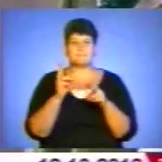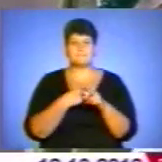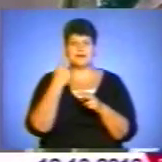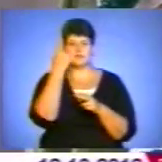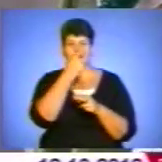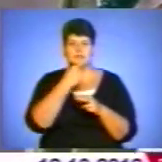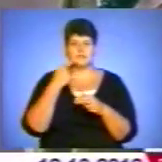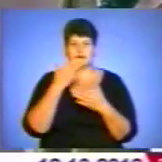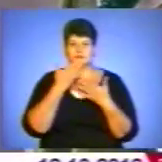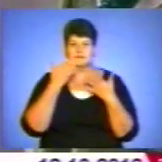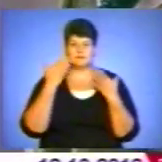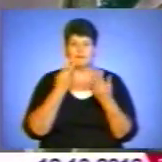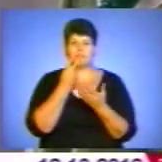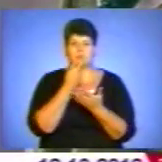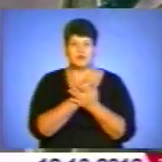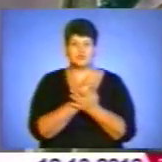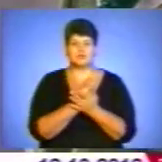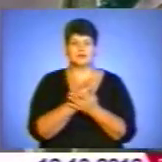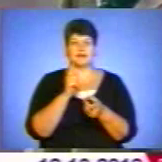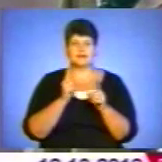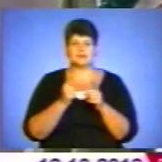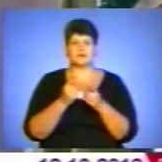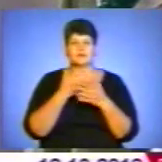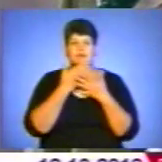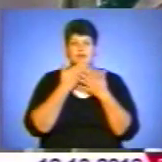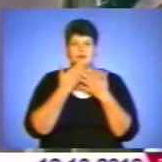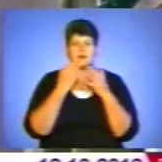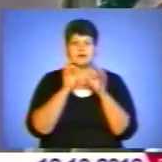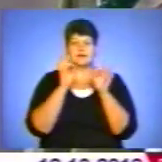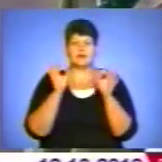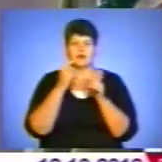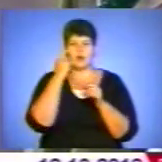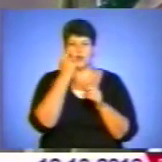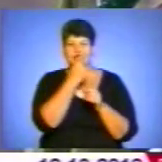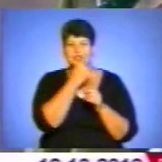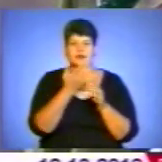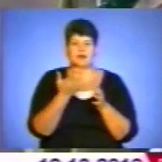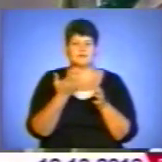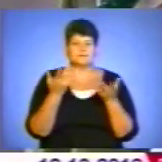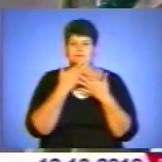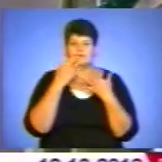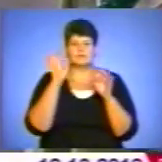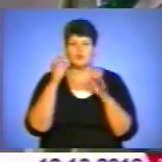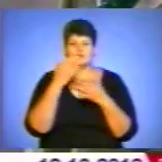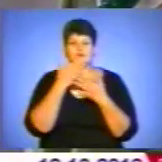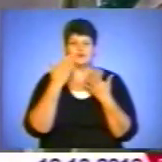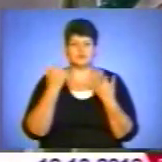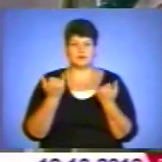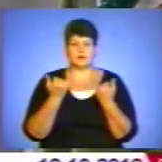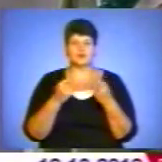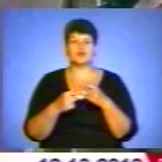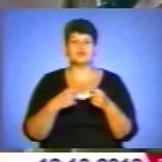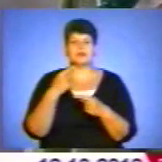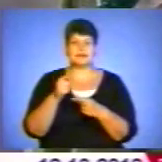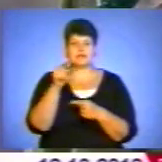без лика. На ній не має бути абсолютно справжній ляльки. На не має бути ніяких очей, гудзиків чи щось іншого. Тому що вважалося, що через